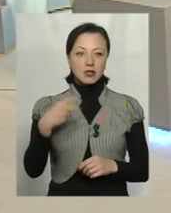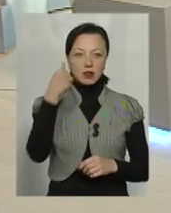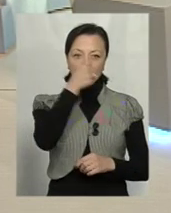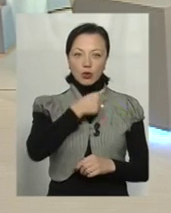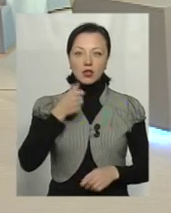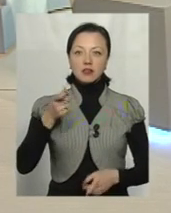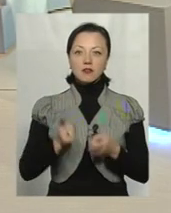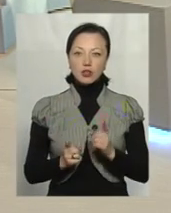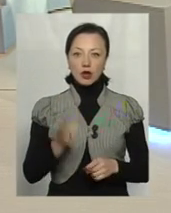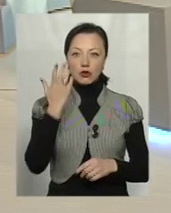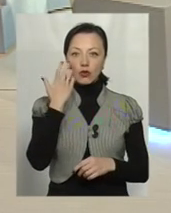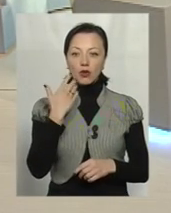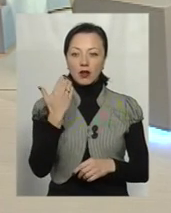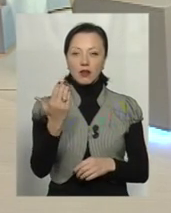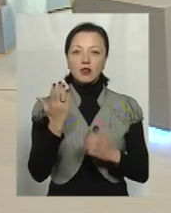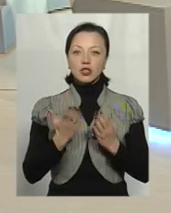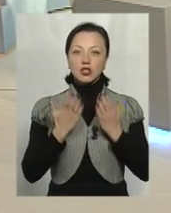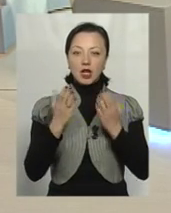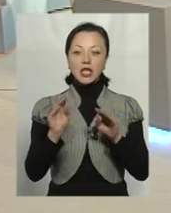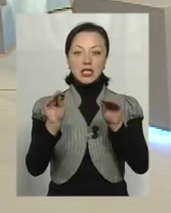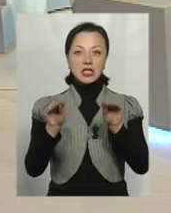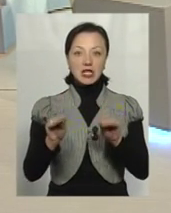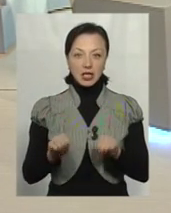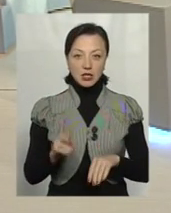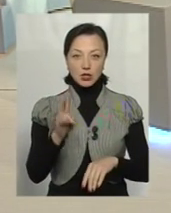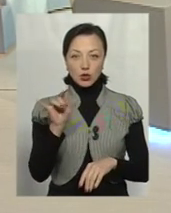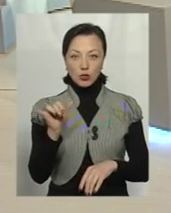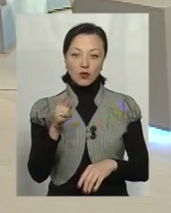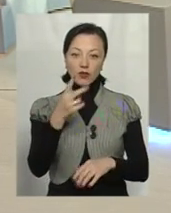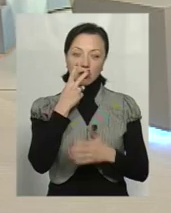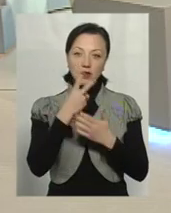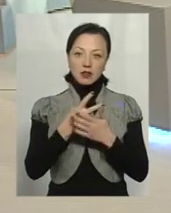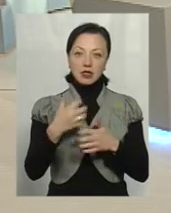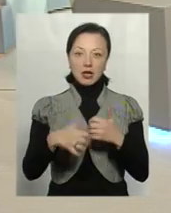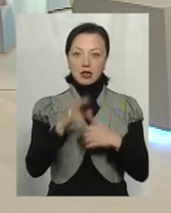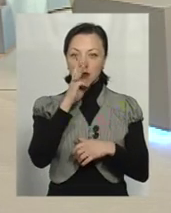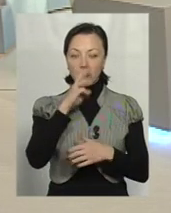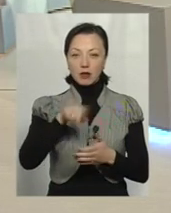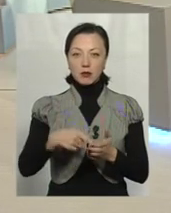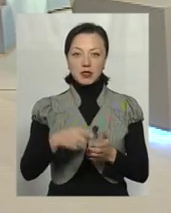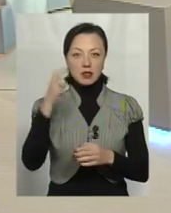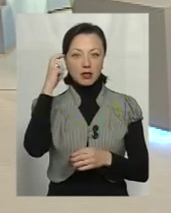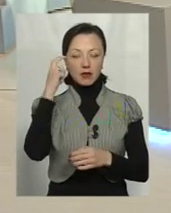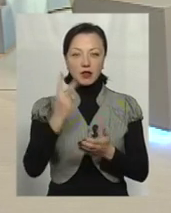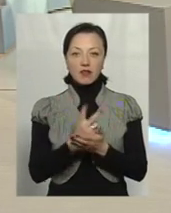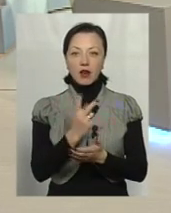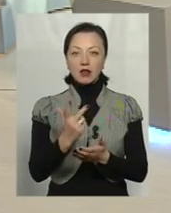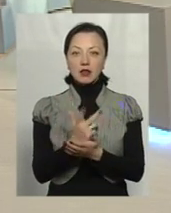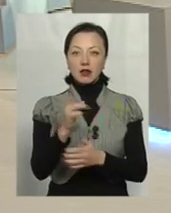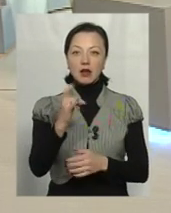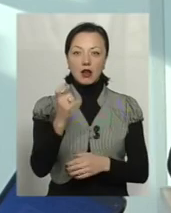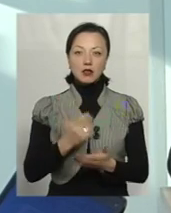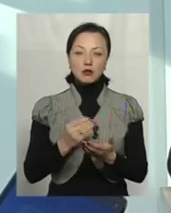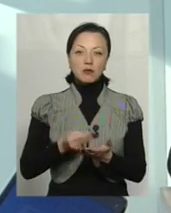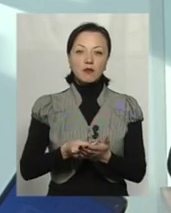Звичайно, коли ви читаєте статистику, то ви читаєте, що середня зарплата в місті Києві приблизно в 2-3 рази вища, ніж,